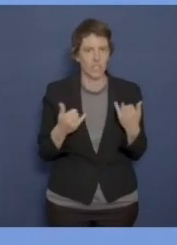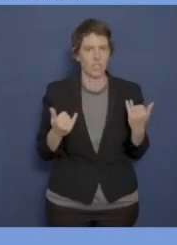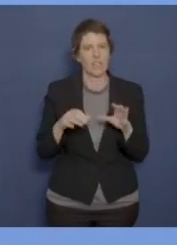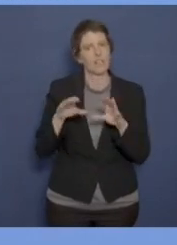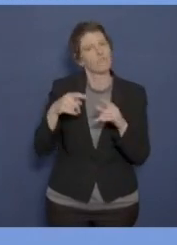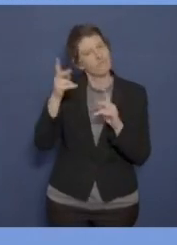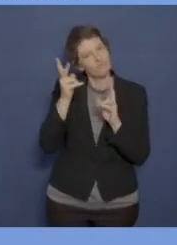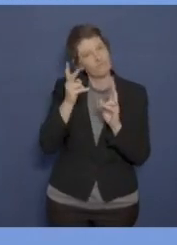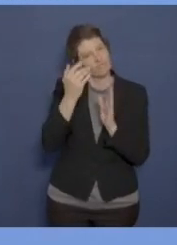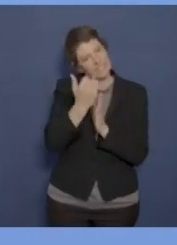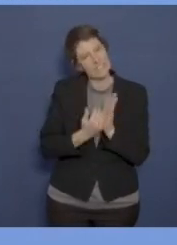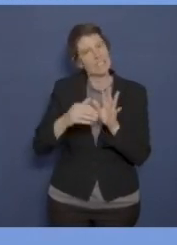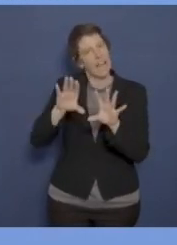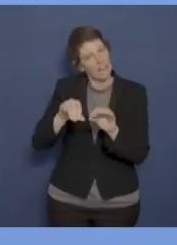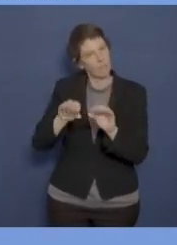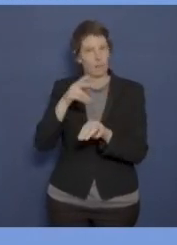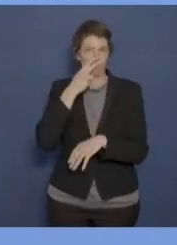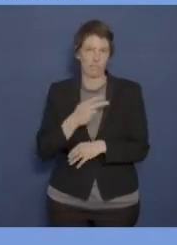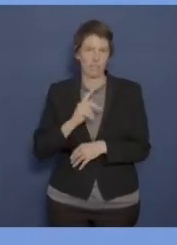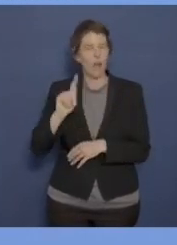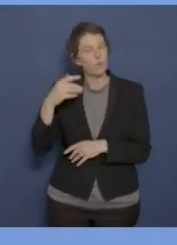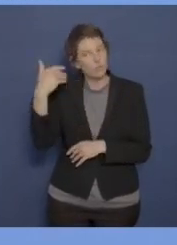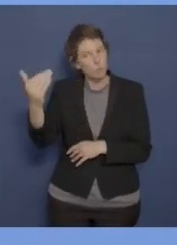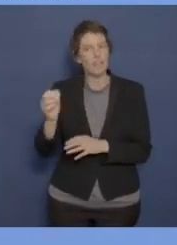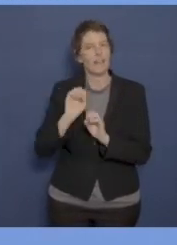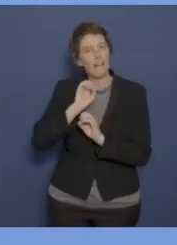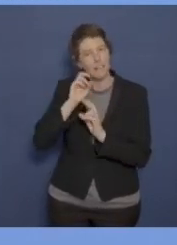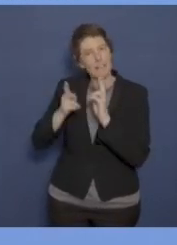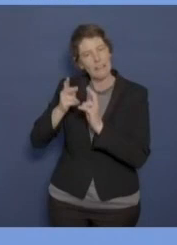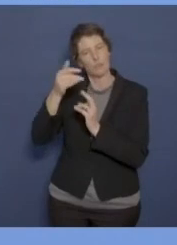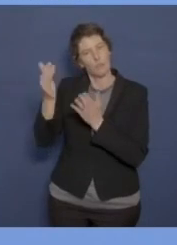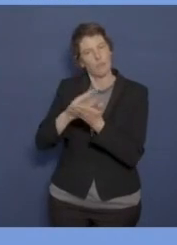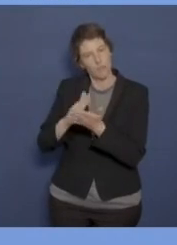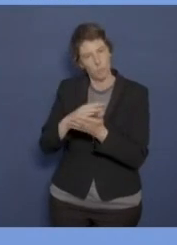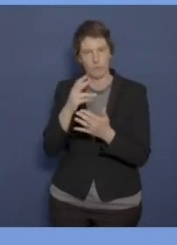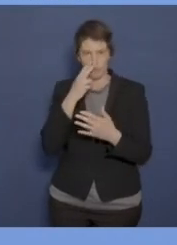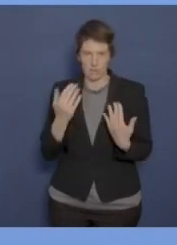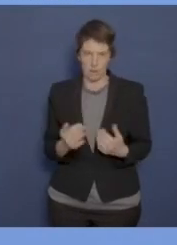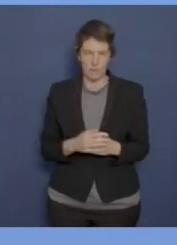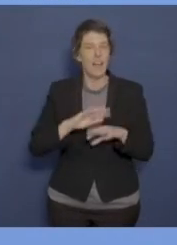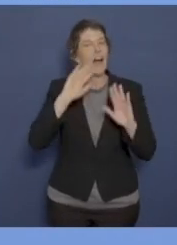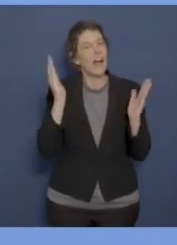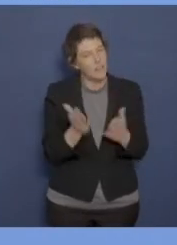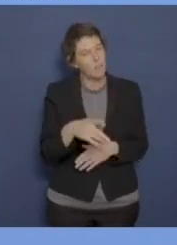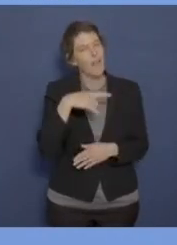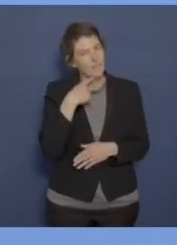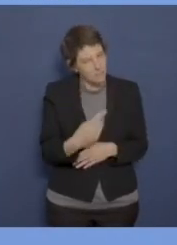Anwendung des Gesetzes und natürlich auch die Interpretation entwickelt. Es ist allgemein gesprochen